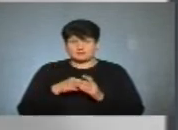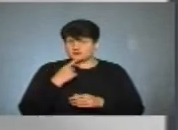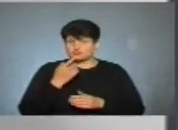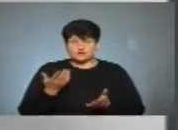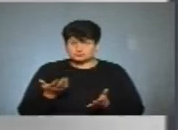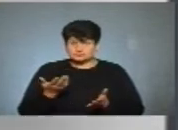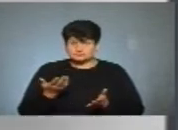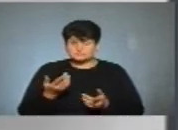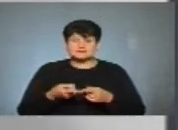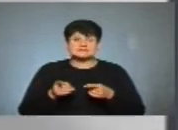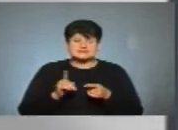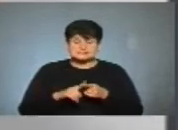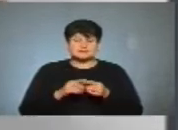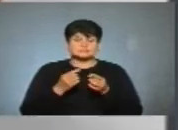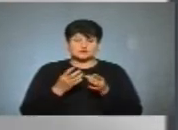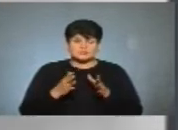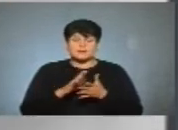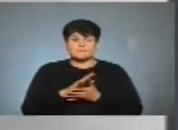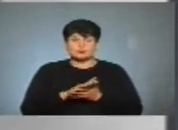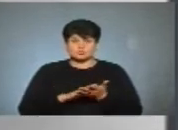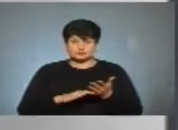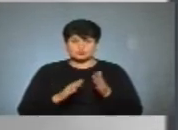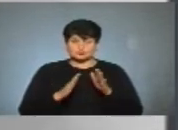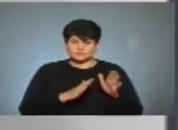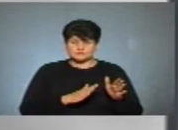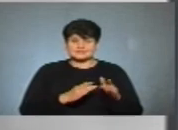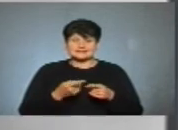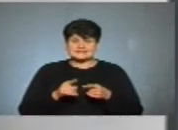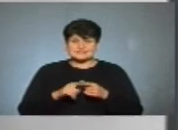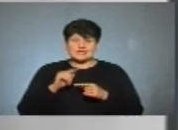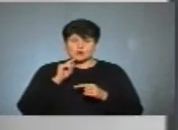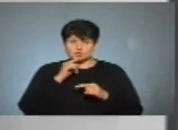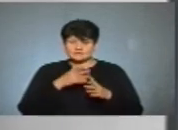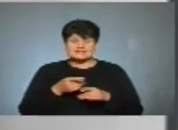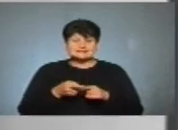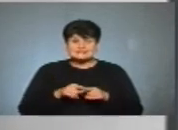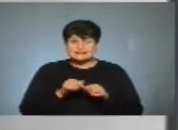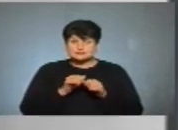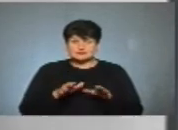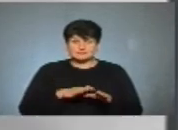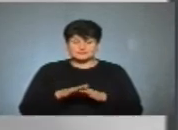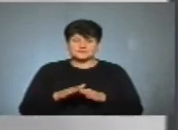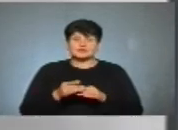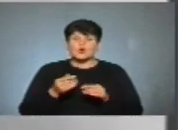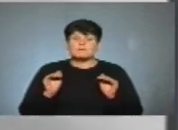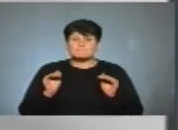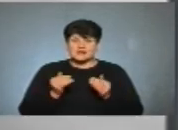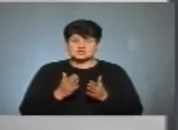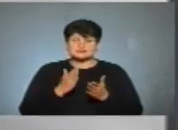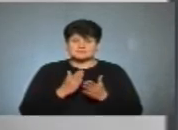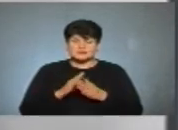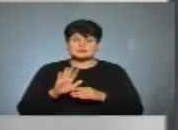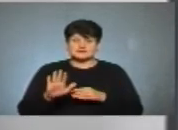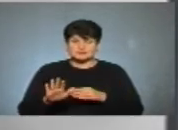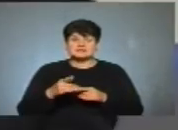Це риторичне питання. Я пропоную наразі продовжувати все-таки з економікою. виконати. Розумієте, обмеження мають бути такі, реально виконати.